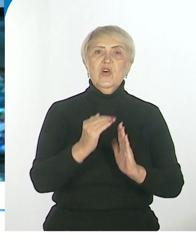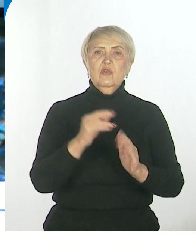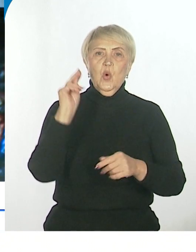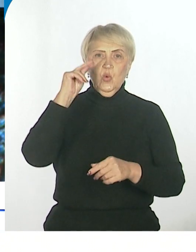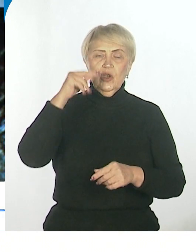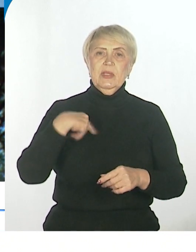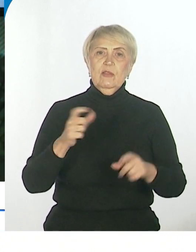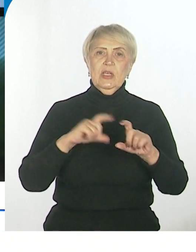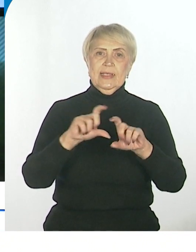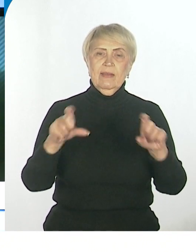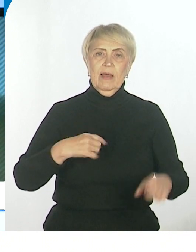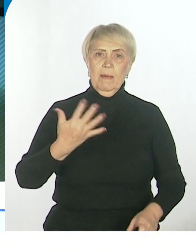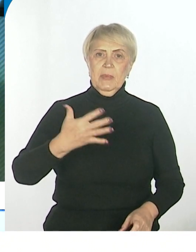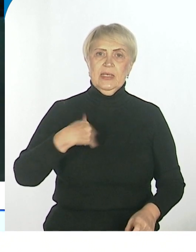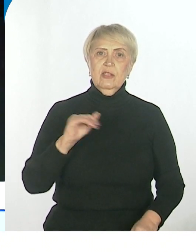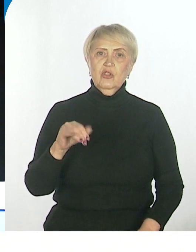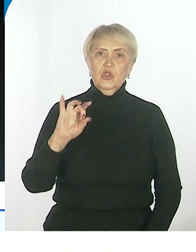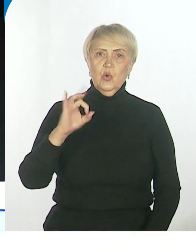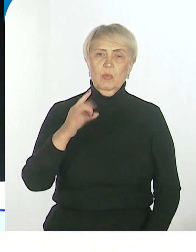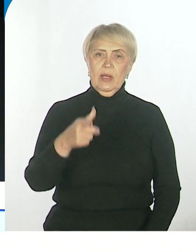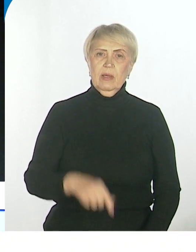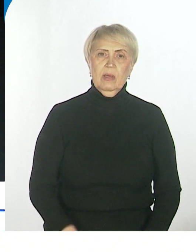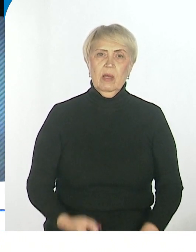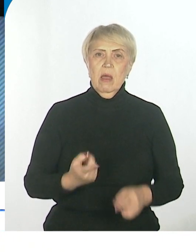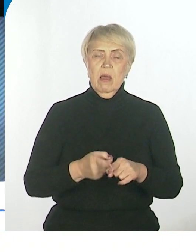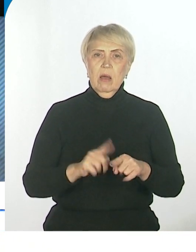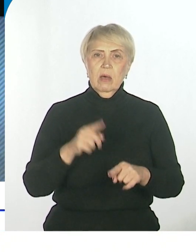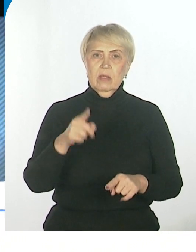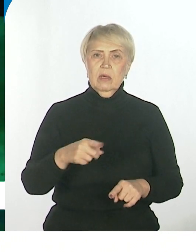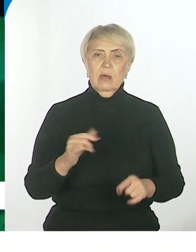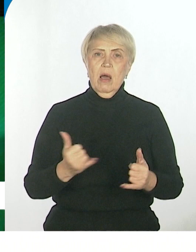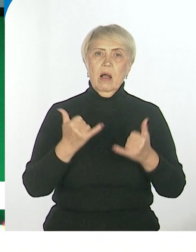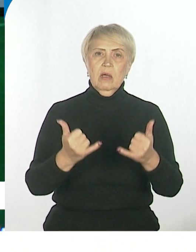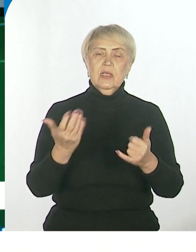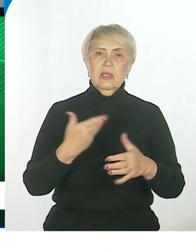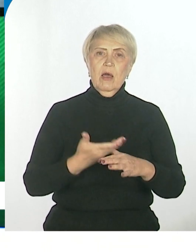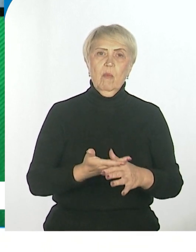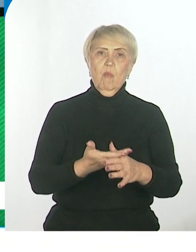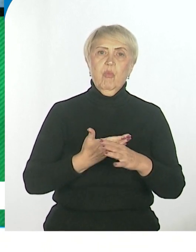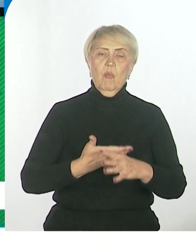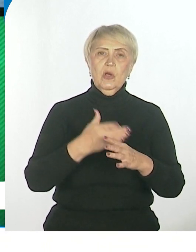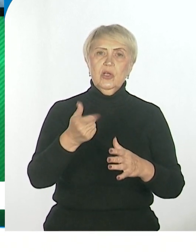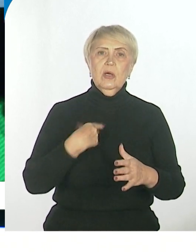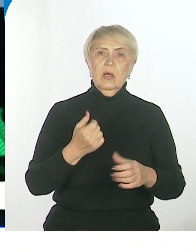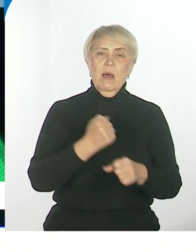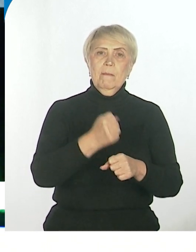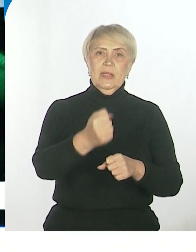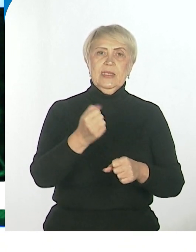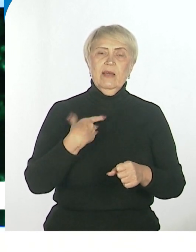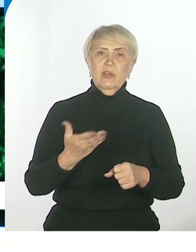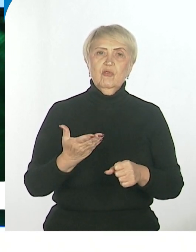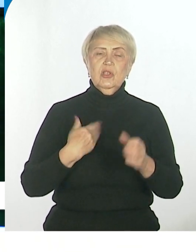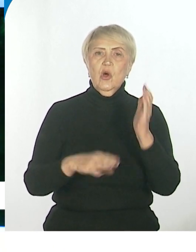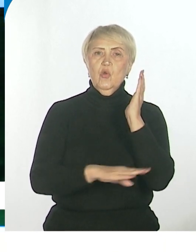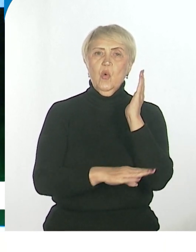заведения 50 тысяч рублей. Это оказание помощи там по доставке дров, по